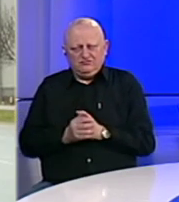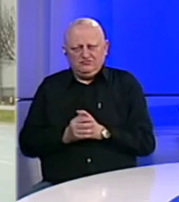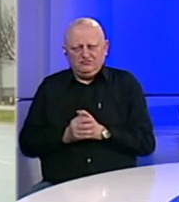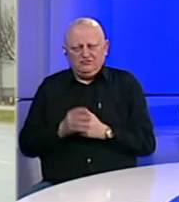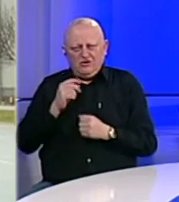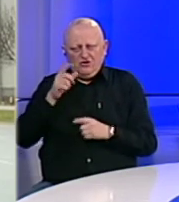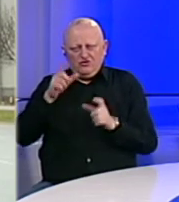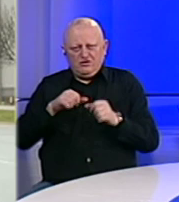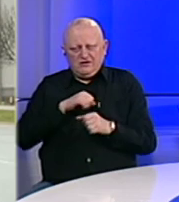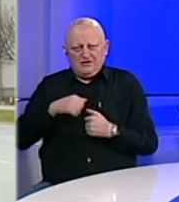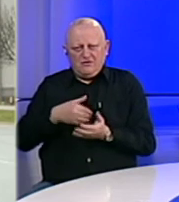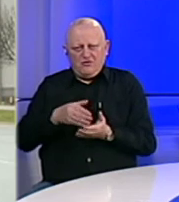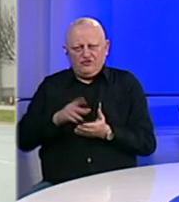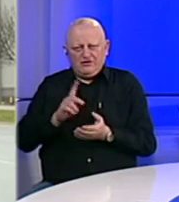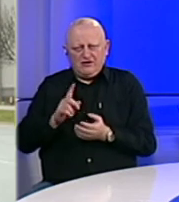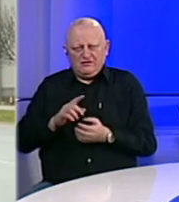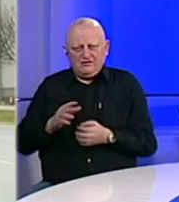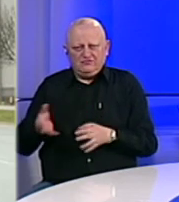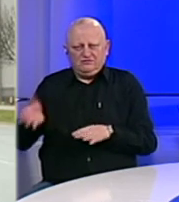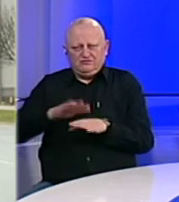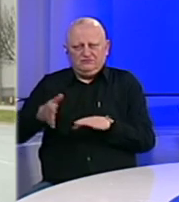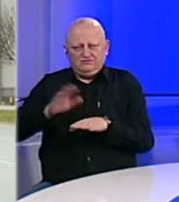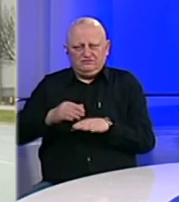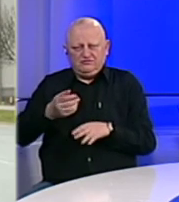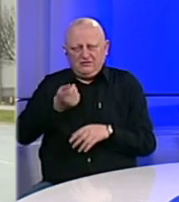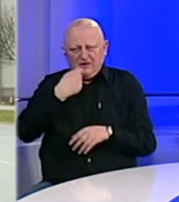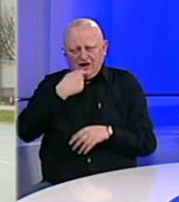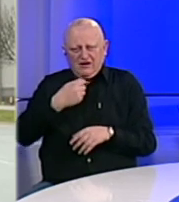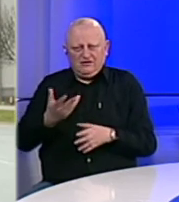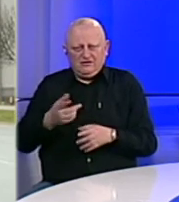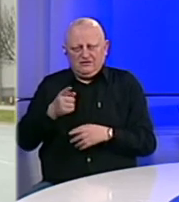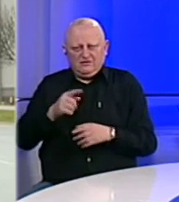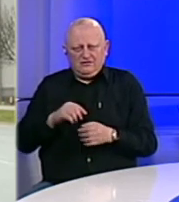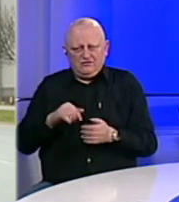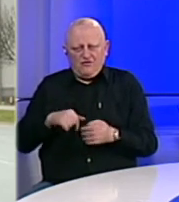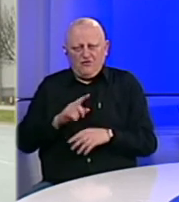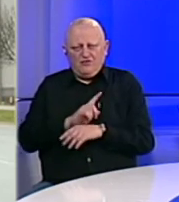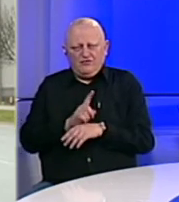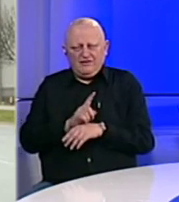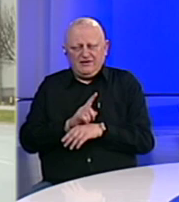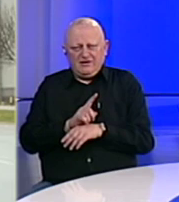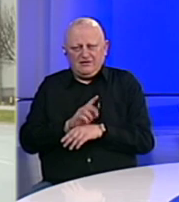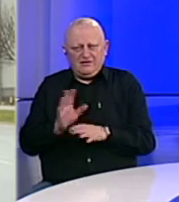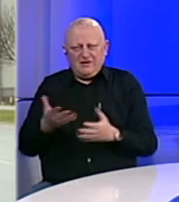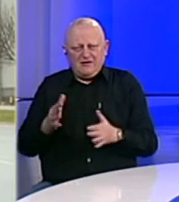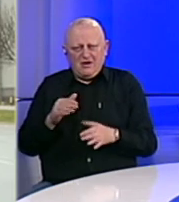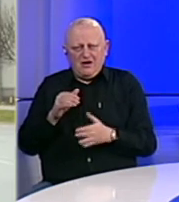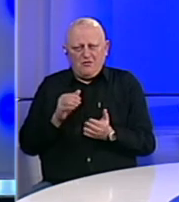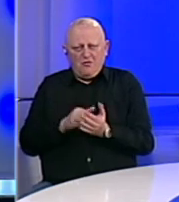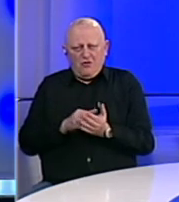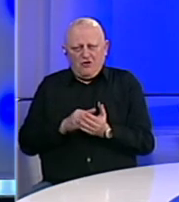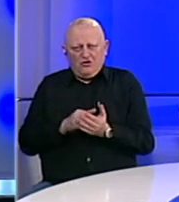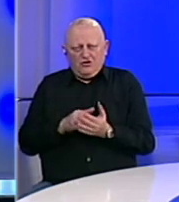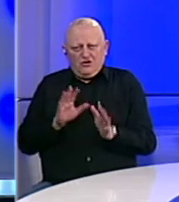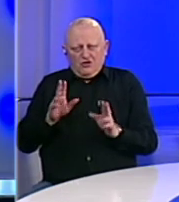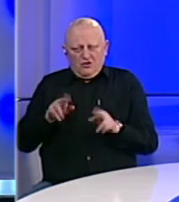da ljudi, sami potrošači, ne bi vršili nagomilavanje namirnica jer zaista u ovom trenutku nema potrebe. Ono što je,